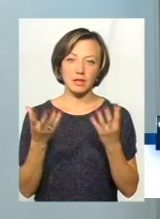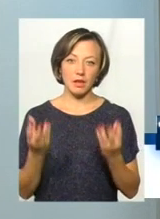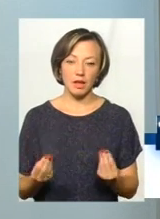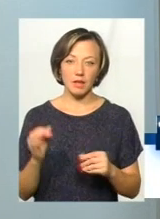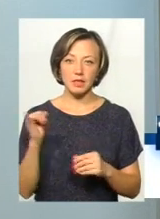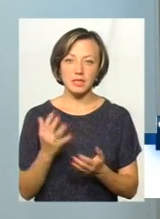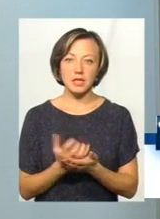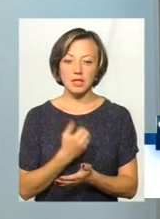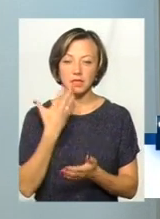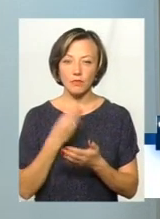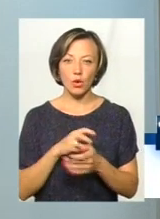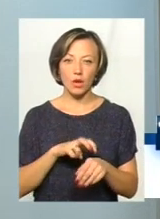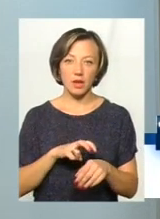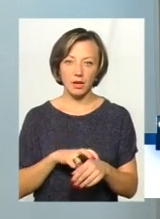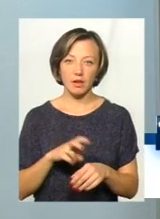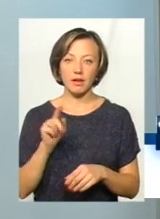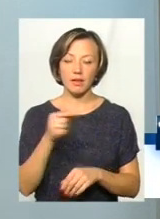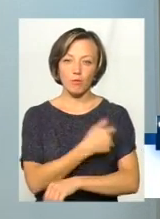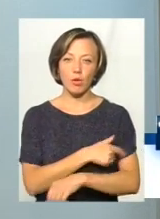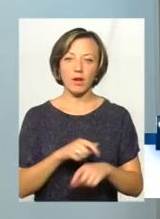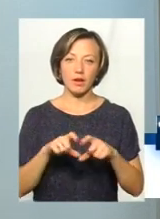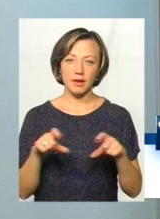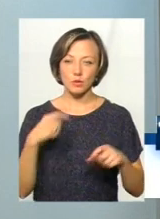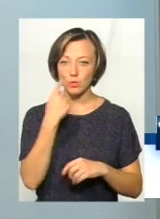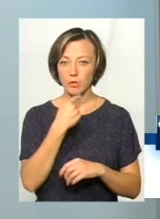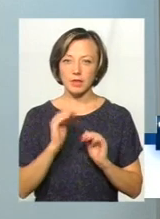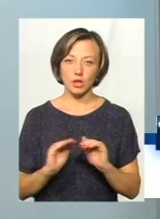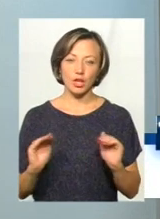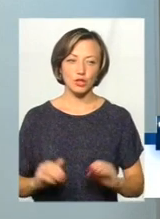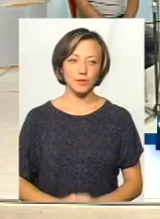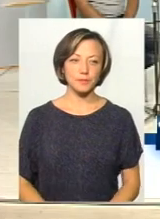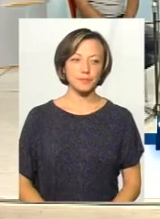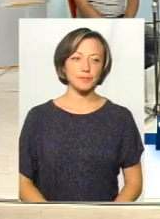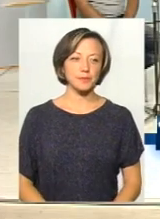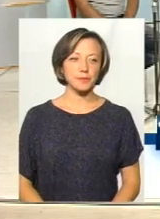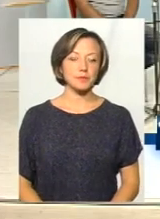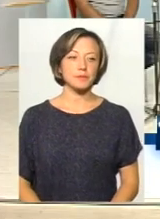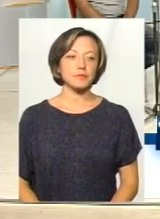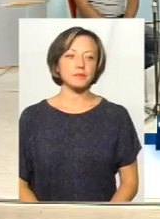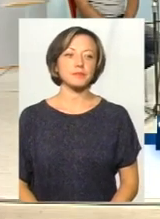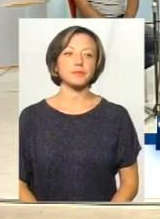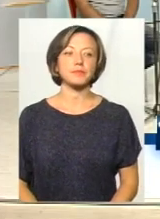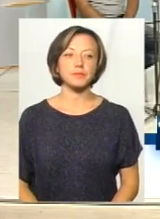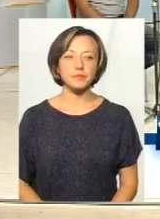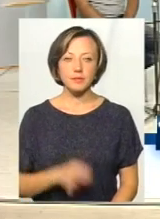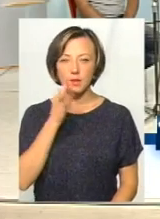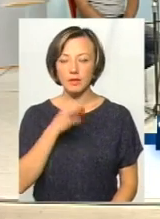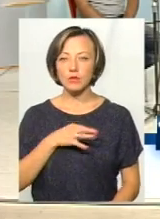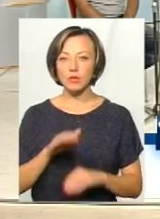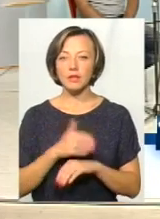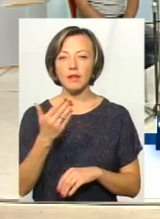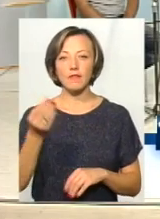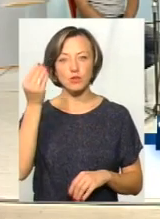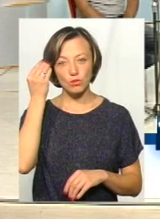і знайти свого лікаря в стомат-поліклініці, принаймні дитячій. Пані Валентину, скажіть, будь ласка, а на вашу думку, чи